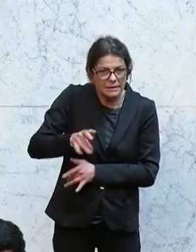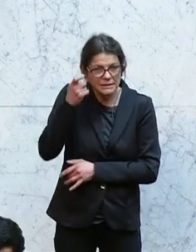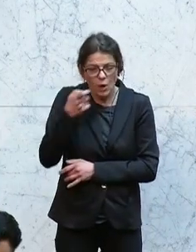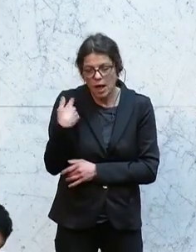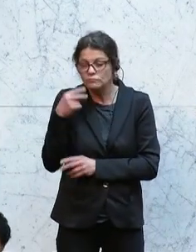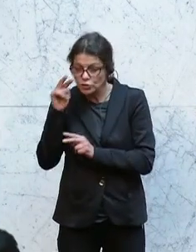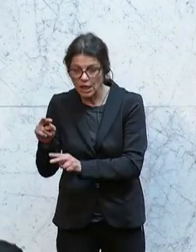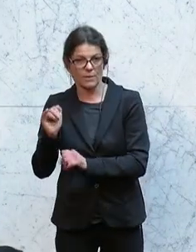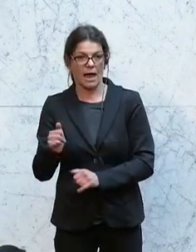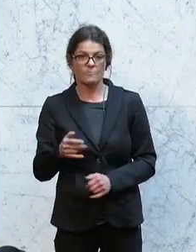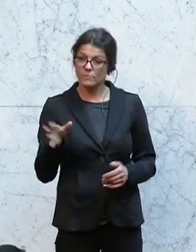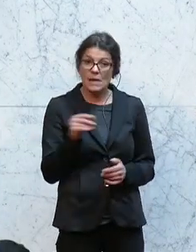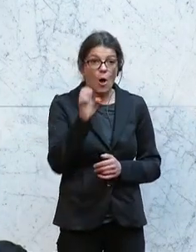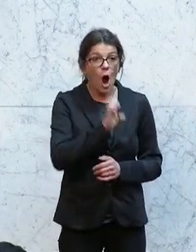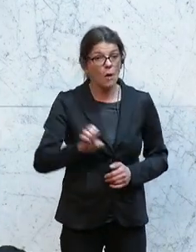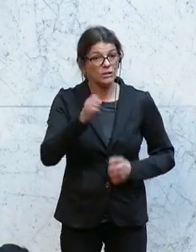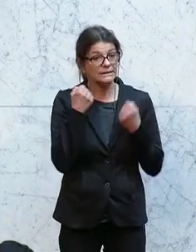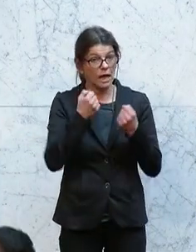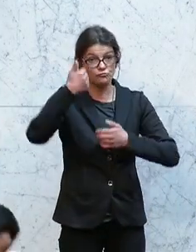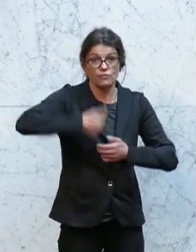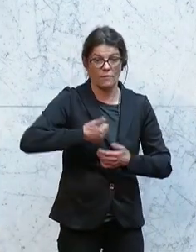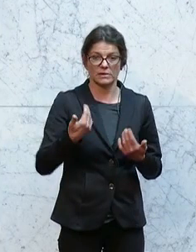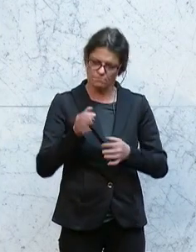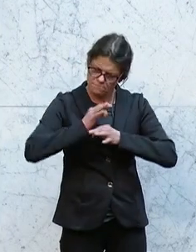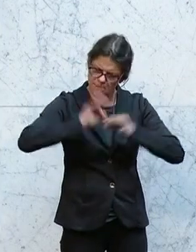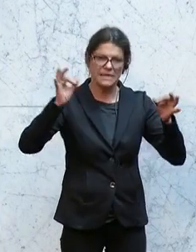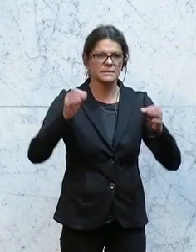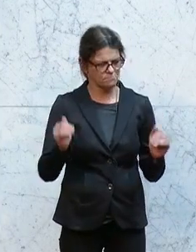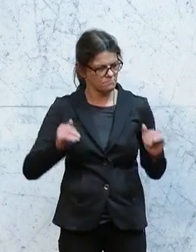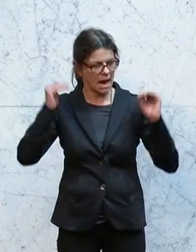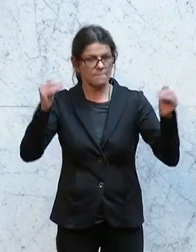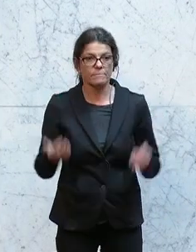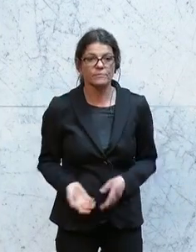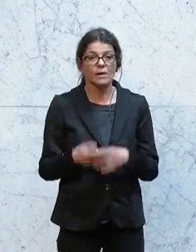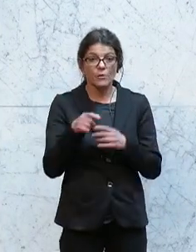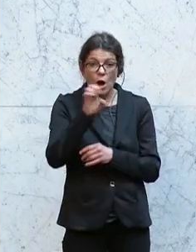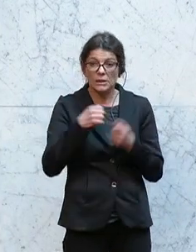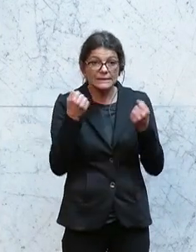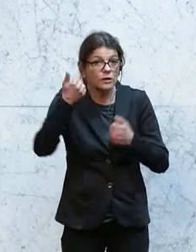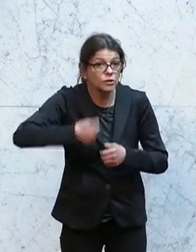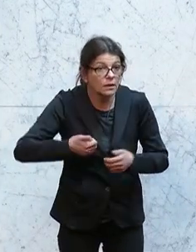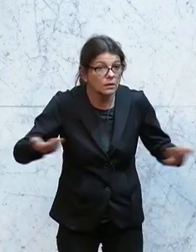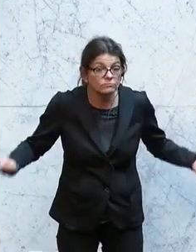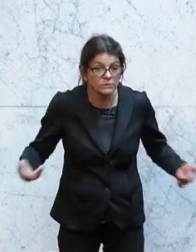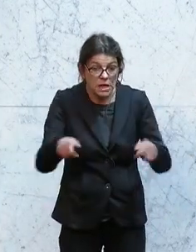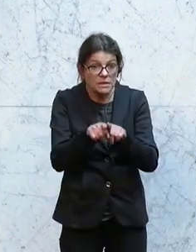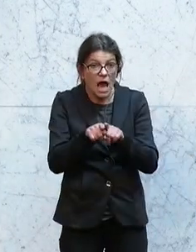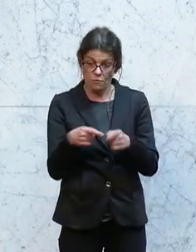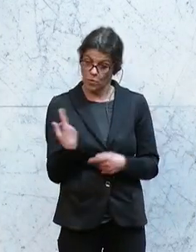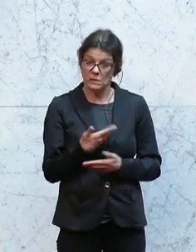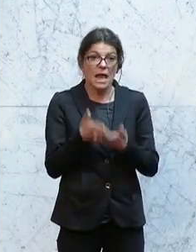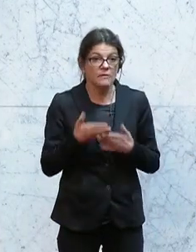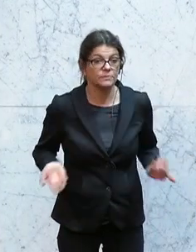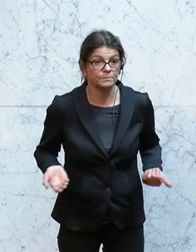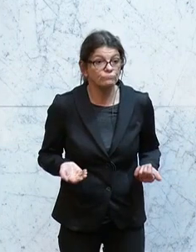Das tun wir mit europäischen Sicherheitsstandards. Die sind die besten und die europäischen Sicherheitsstandards, die sind auch diejenigen, die uns helfen,